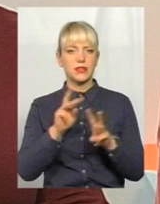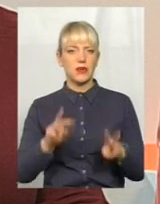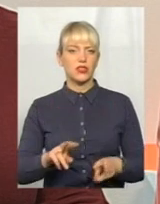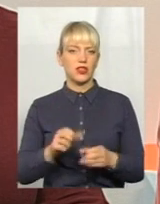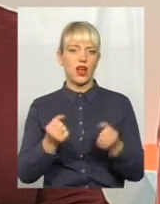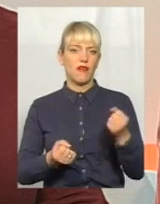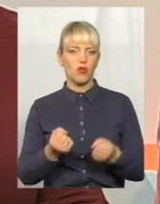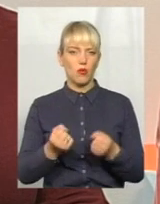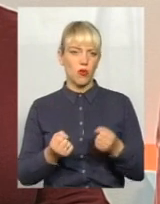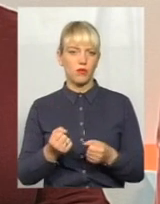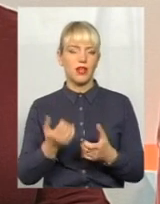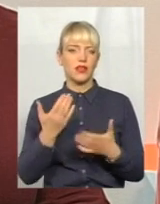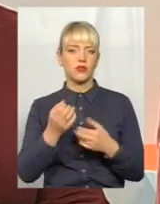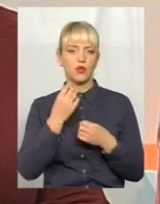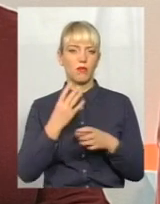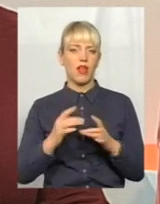якщо якісь благодійні